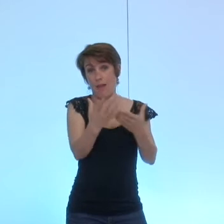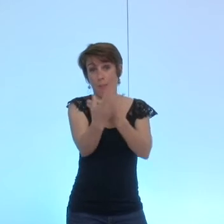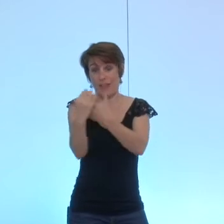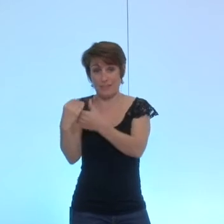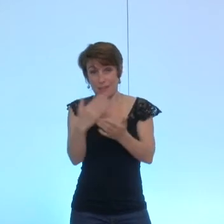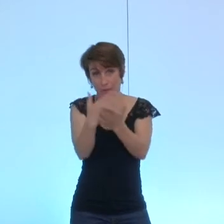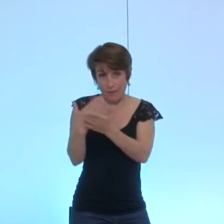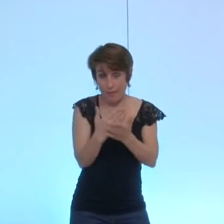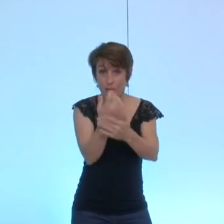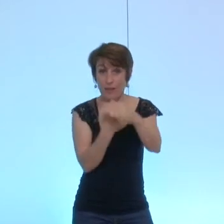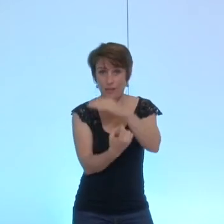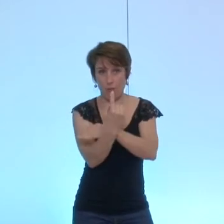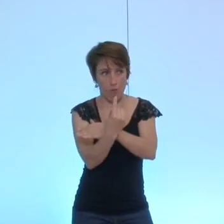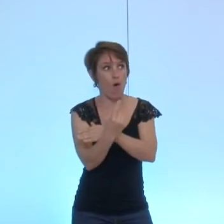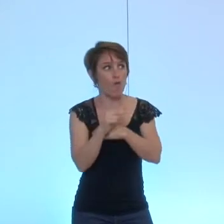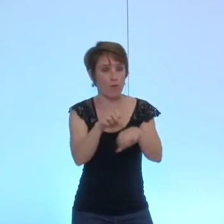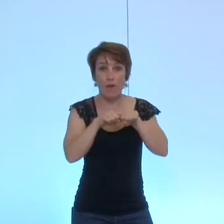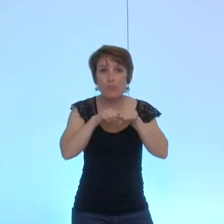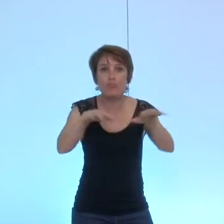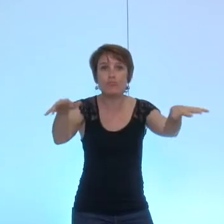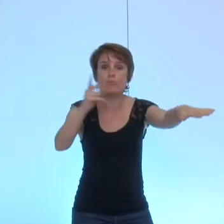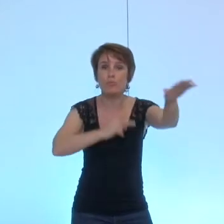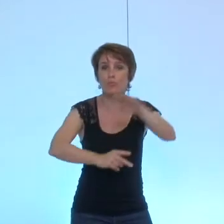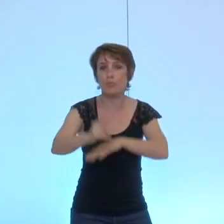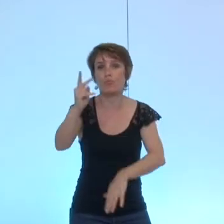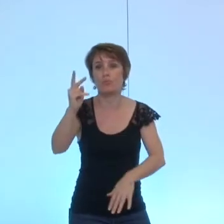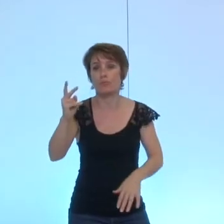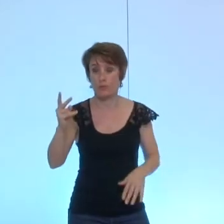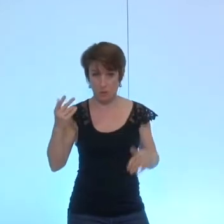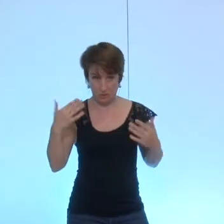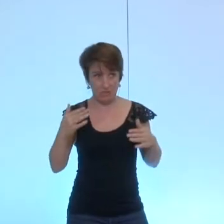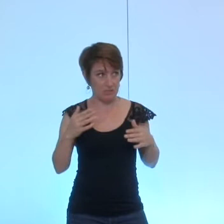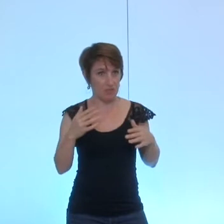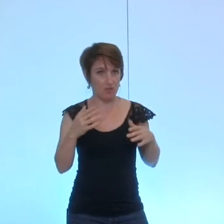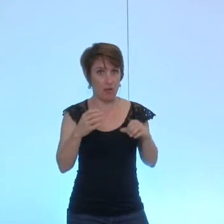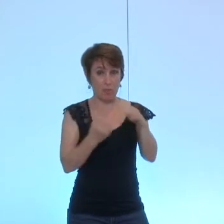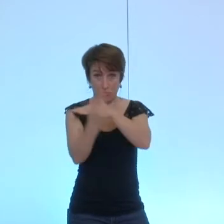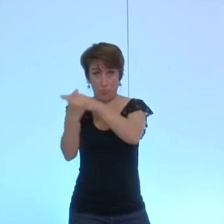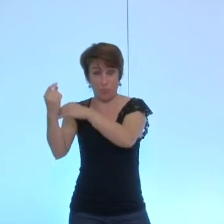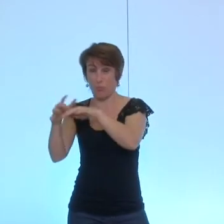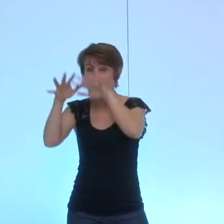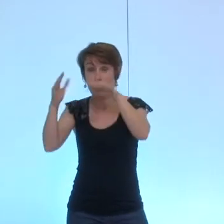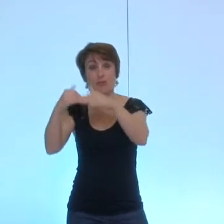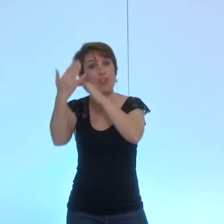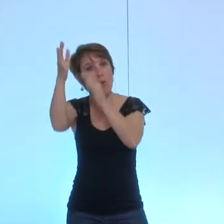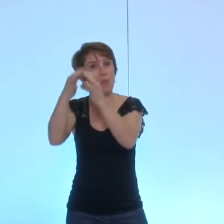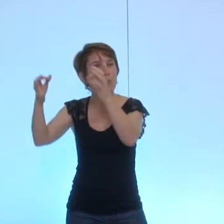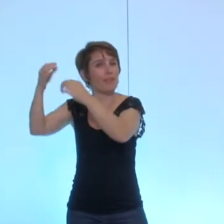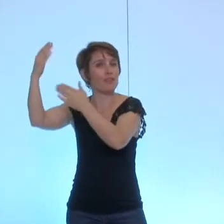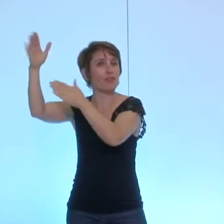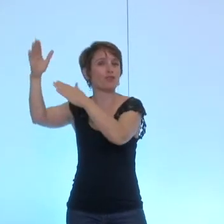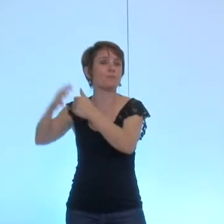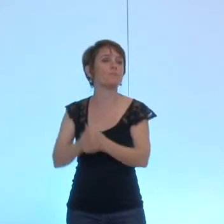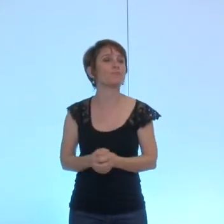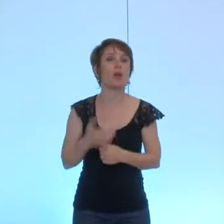et d'habitat innovant se multiplient ce qui est déjà le cas d'ailleurs d'un grand nombre de pays y a-t-il d'autres prises de